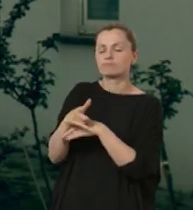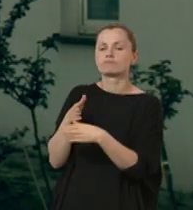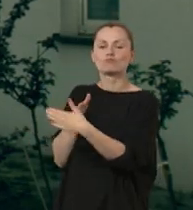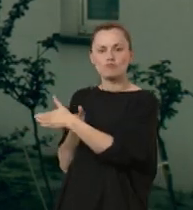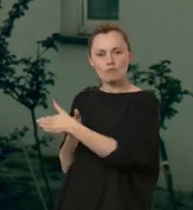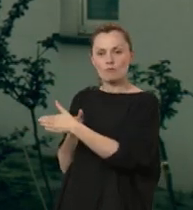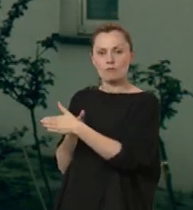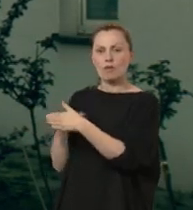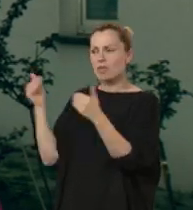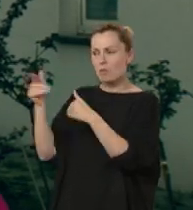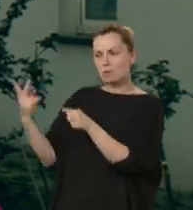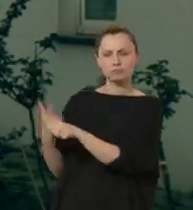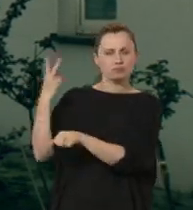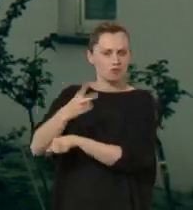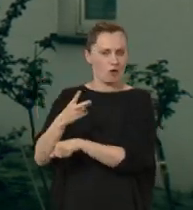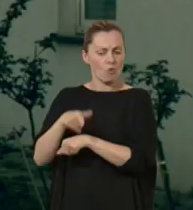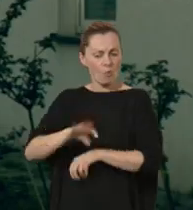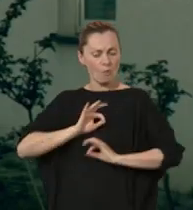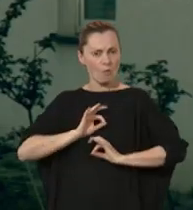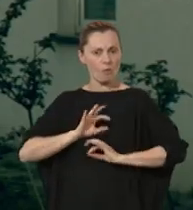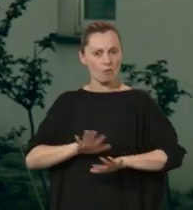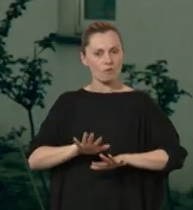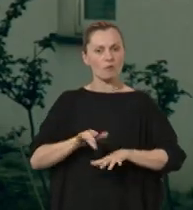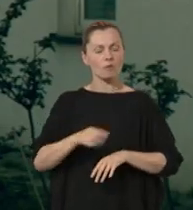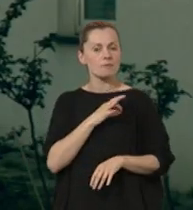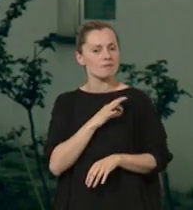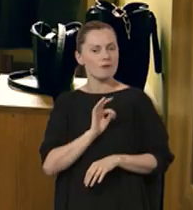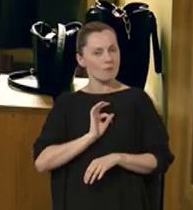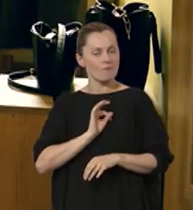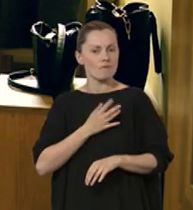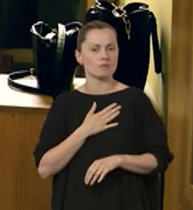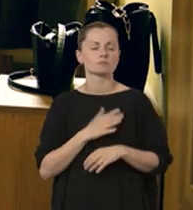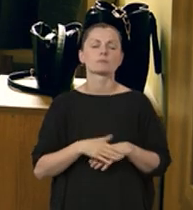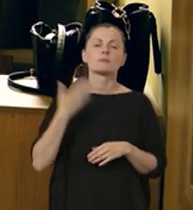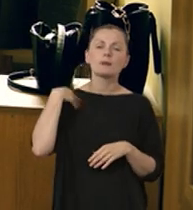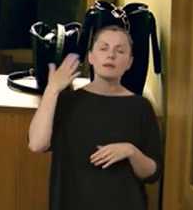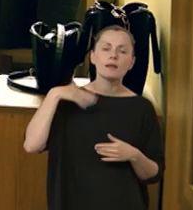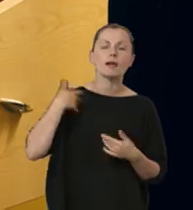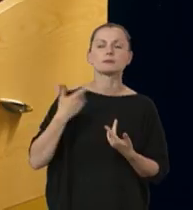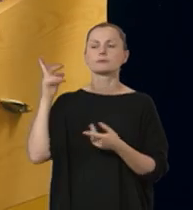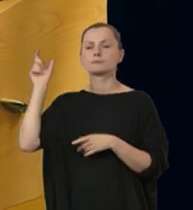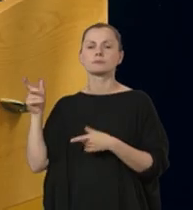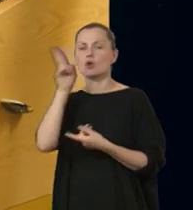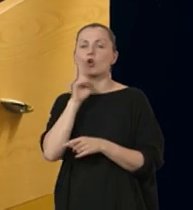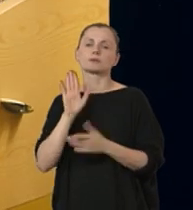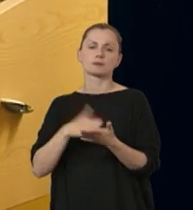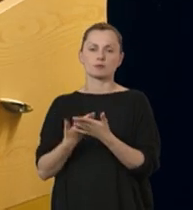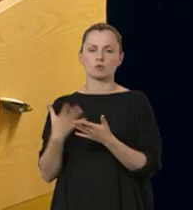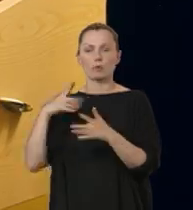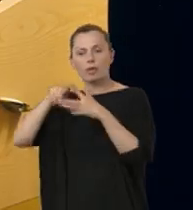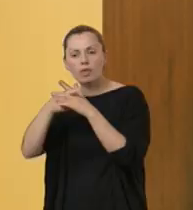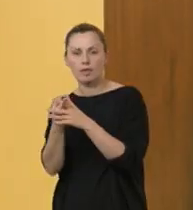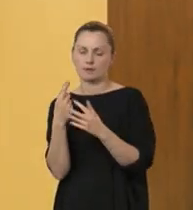weto, że nie, nie może nikt przekroczyć mojego progu, bo to jest moje. Prawratne, własne. Bo kiedyś ingerowali na przykład